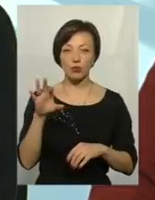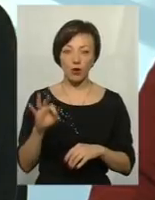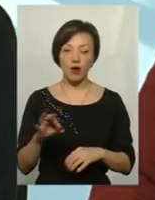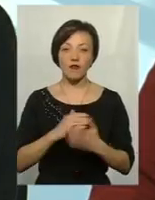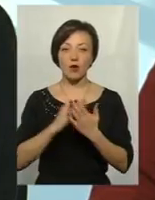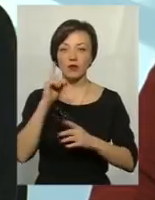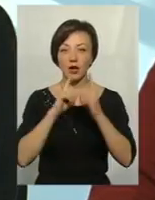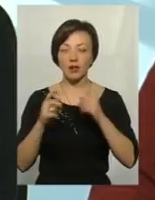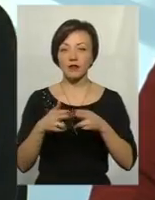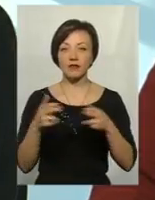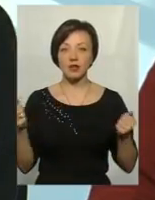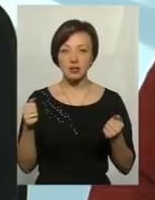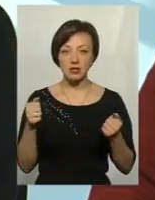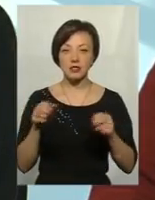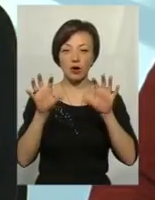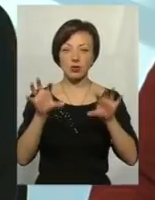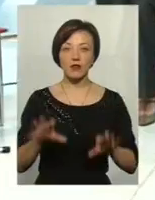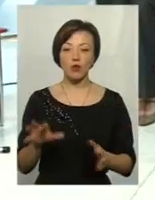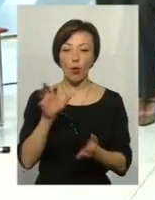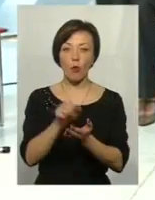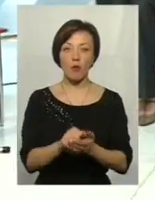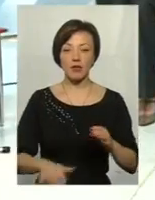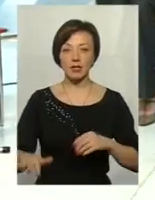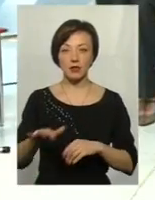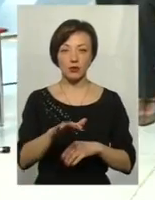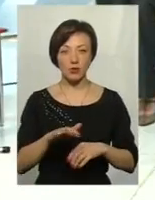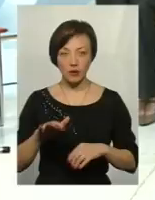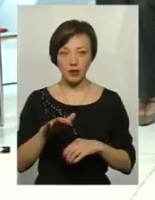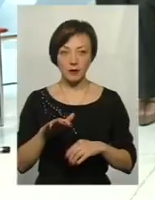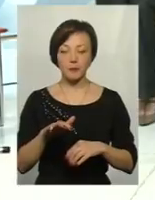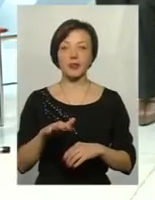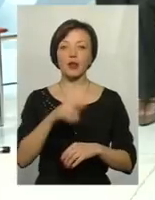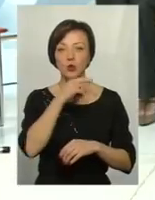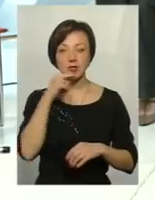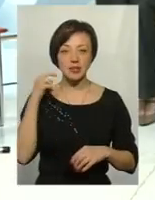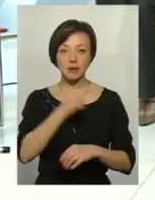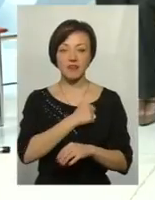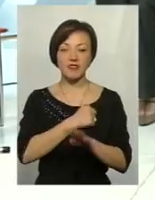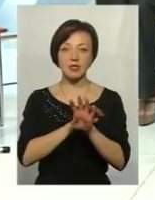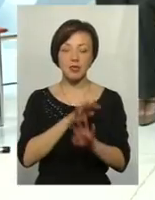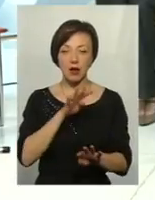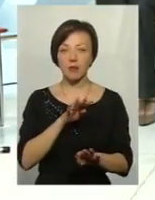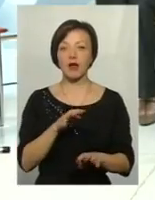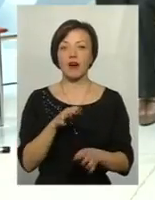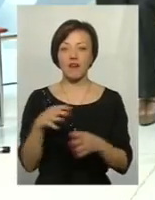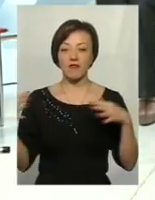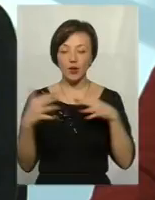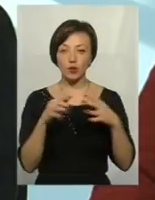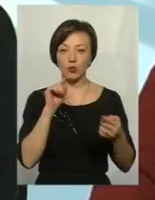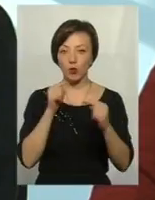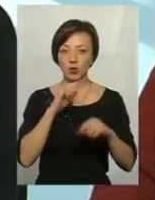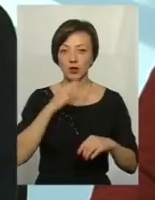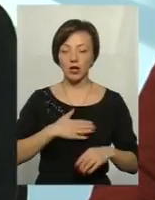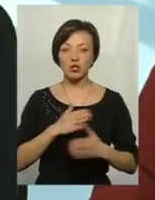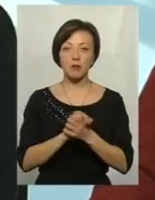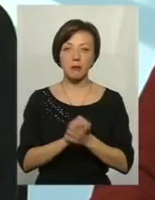Рада визнала законодавчо окуповані території, які сьогодні є окуповані, окупаційними російськими військами, які сьогодні ведуть війну проти наших мирних